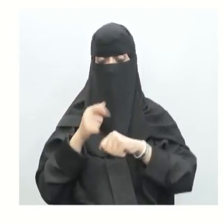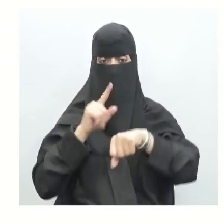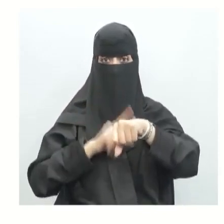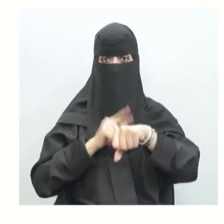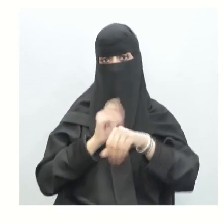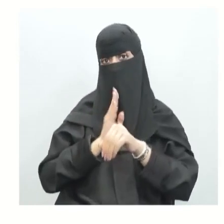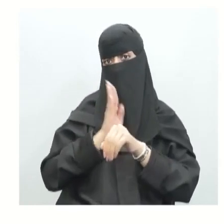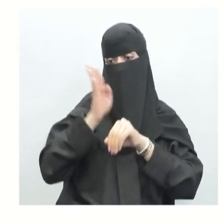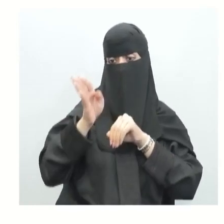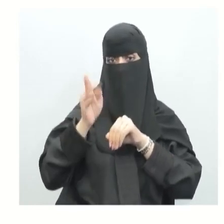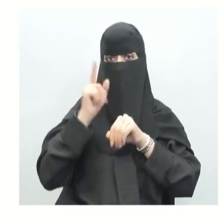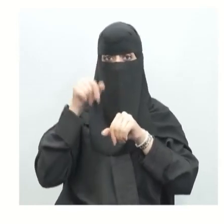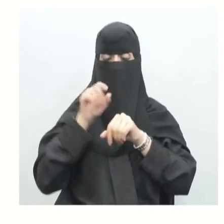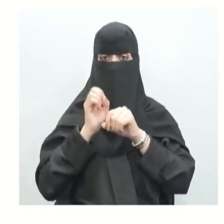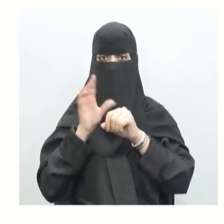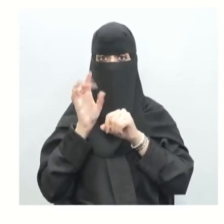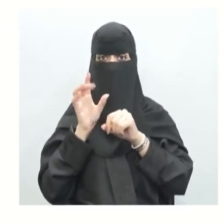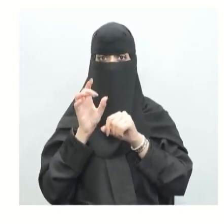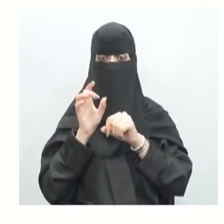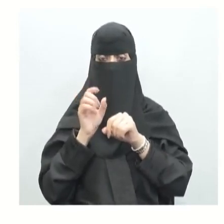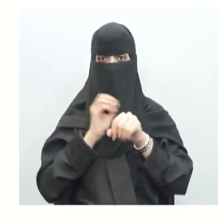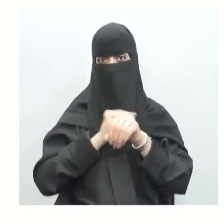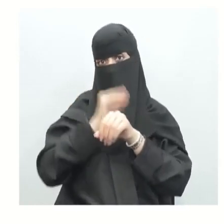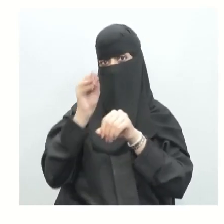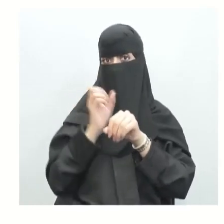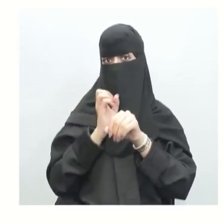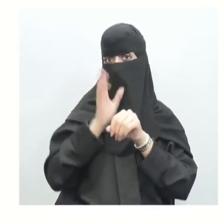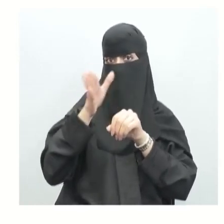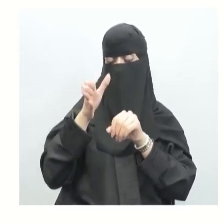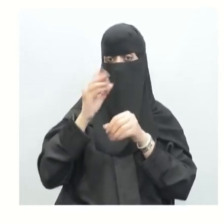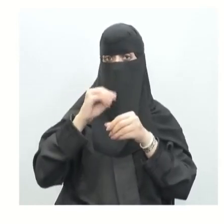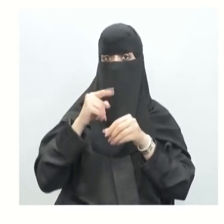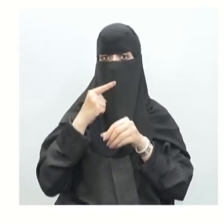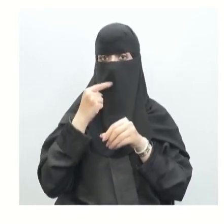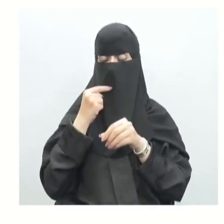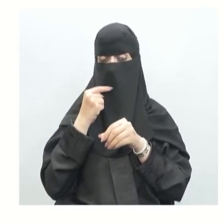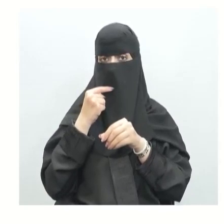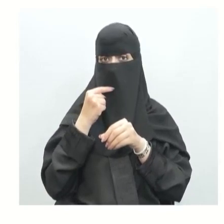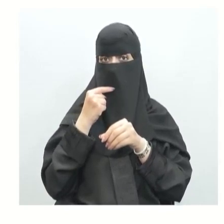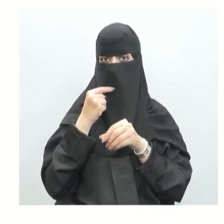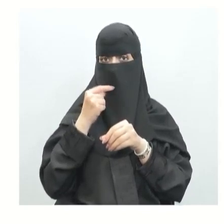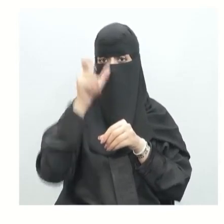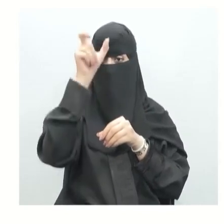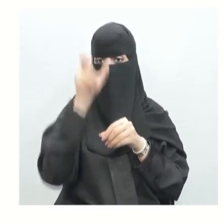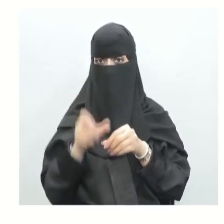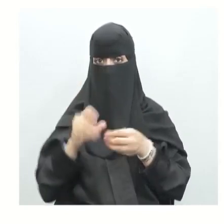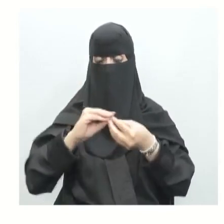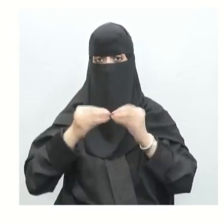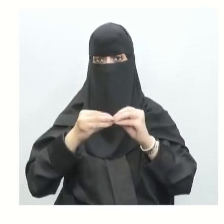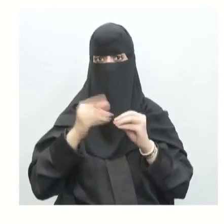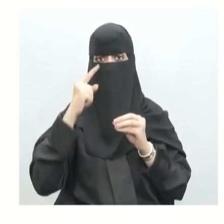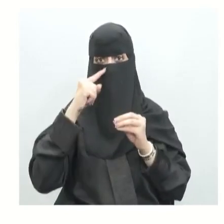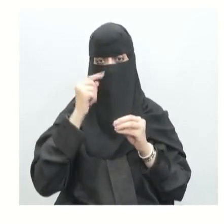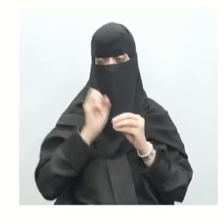الدم مباشرة يقوم النخاع على طول بإخراج هذا العفو النخاع الأصفر الذي قام بتخزين هذه المواد